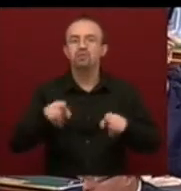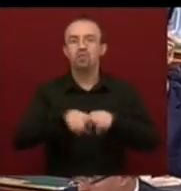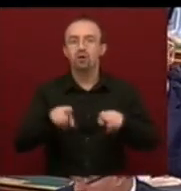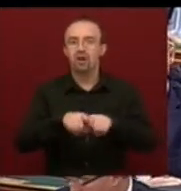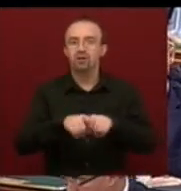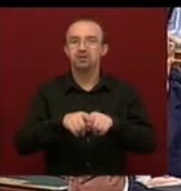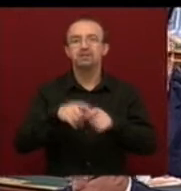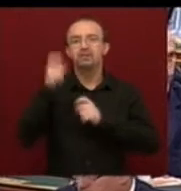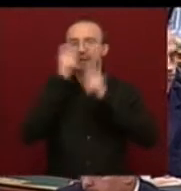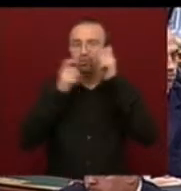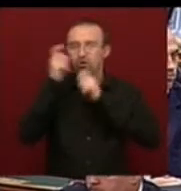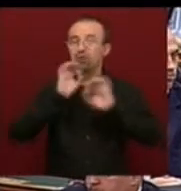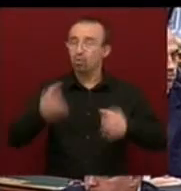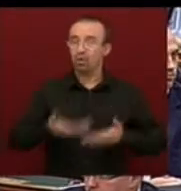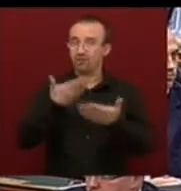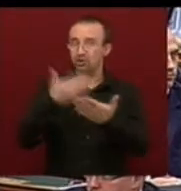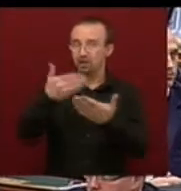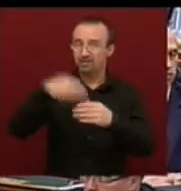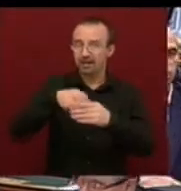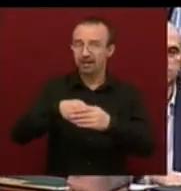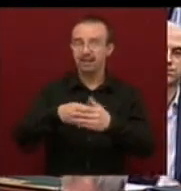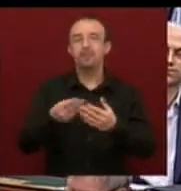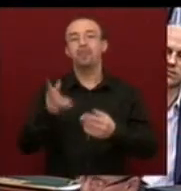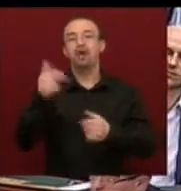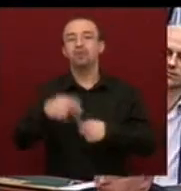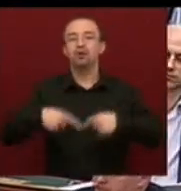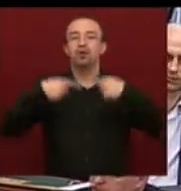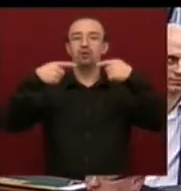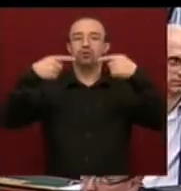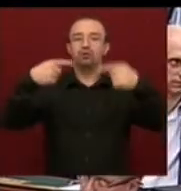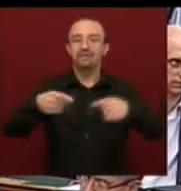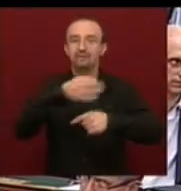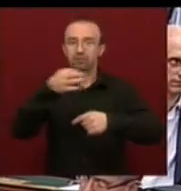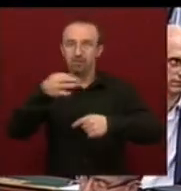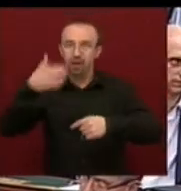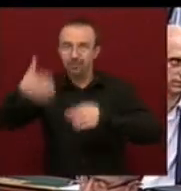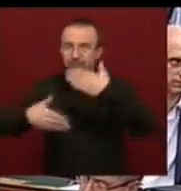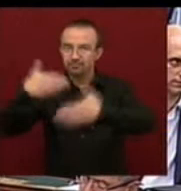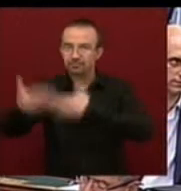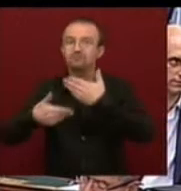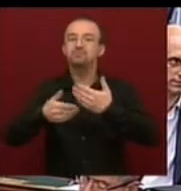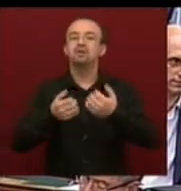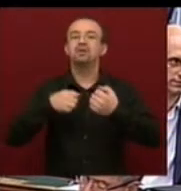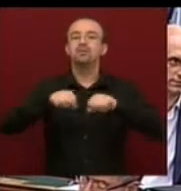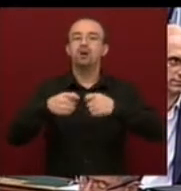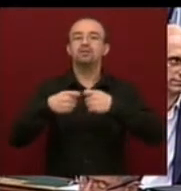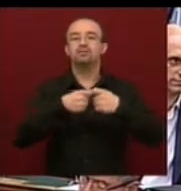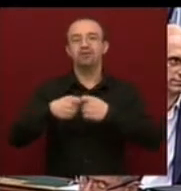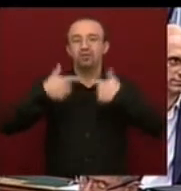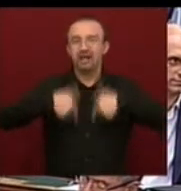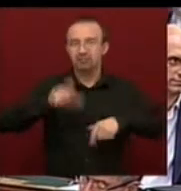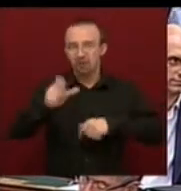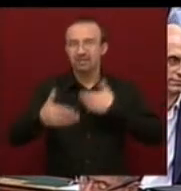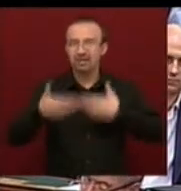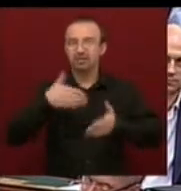olyan megfontolandó, jó javaslatok, amelyekről a következő napokban elkezdjük a bankszövetség elnökségével is a